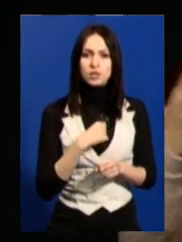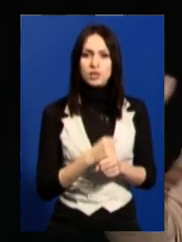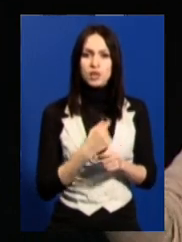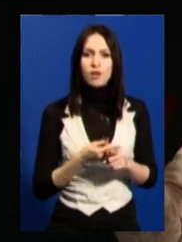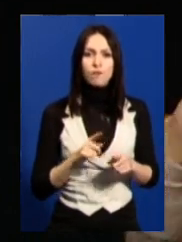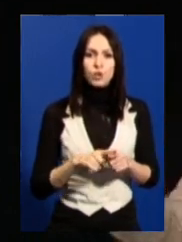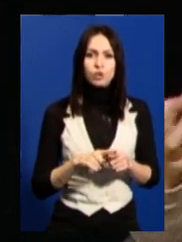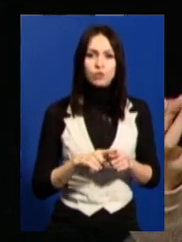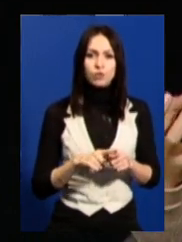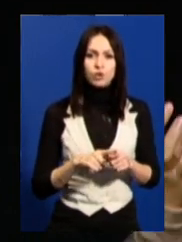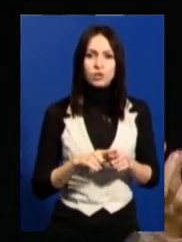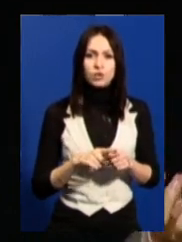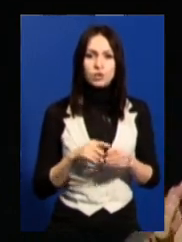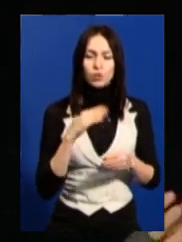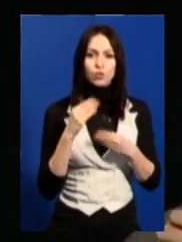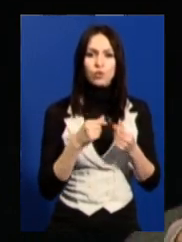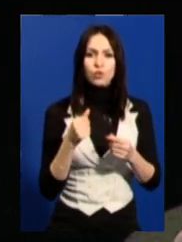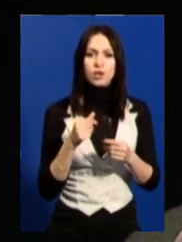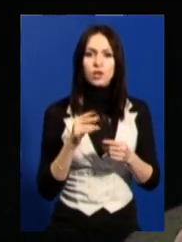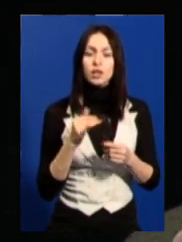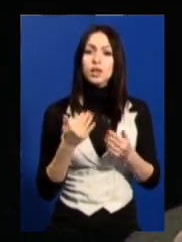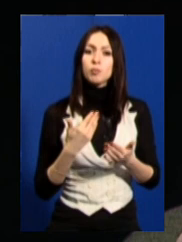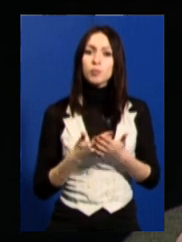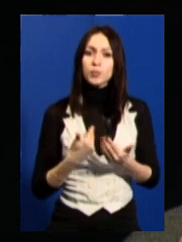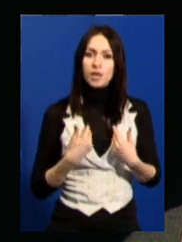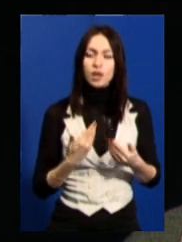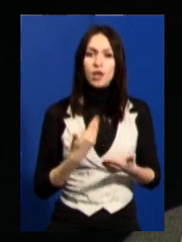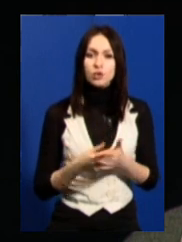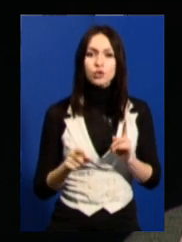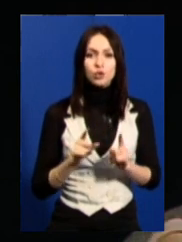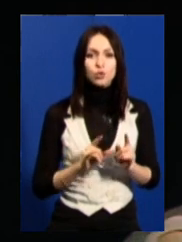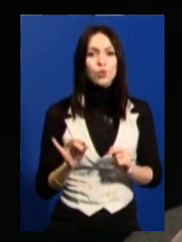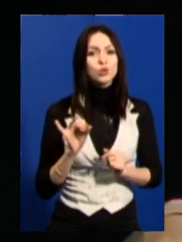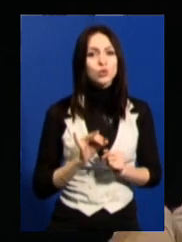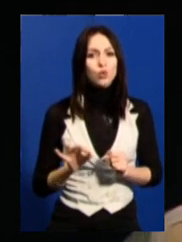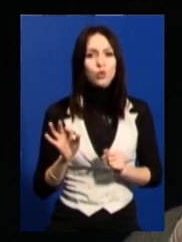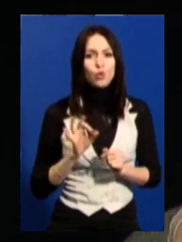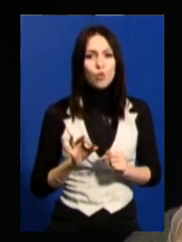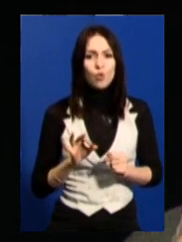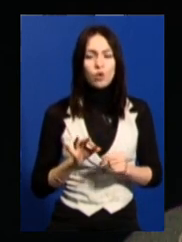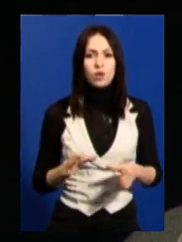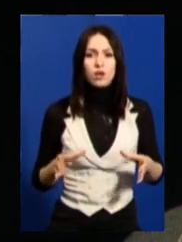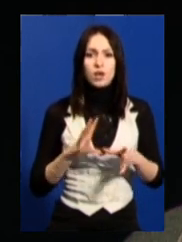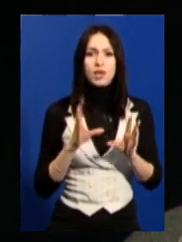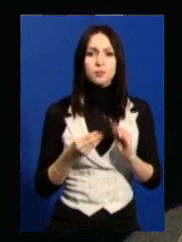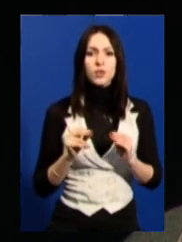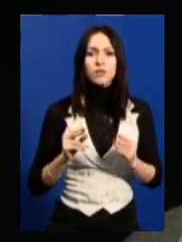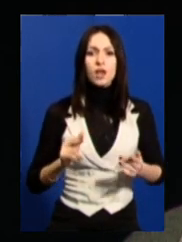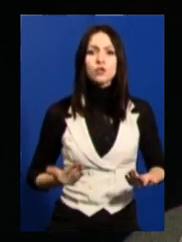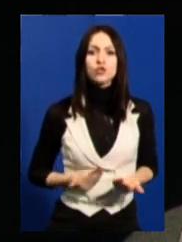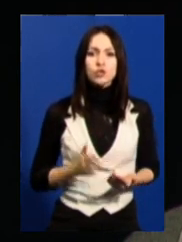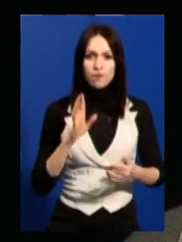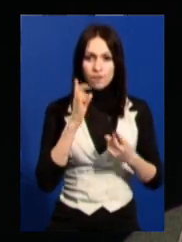таку химеру. І от мені здається, що історія про співіснування в державі, оця